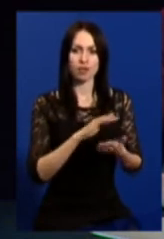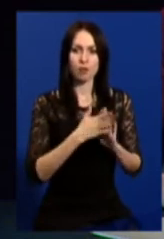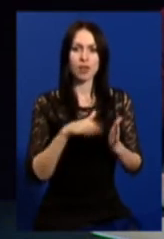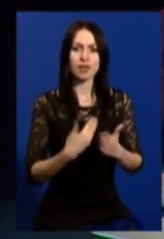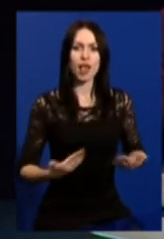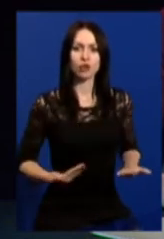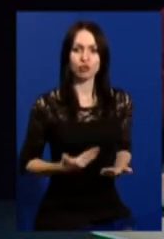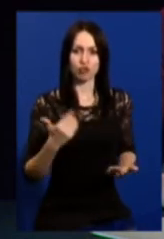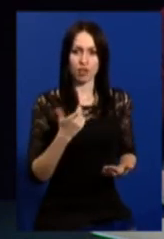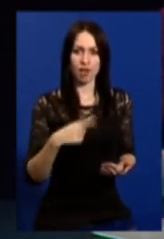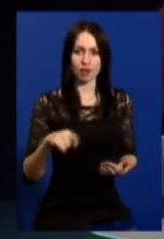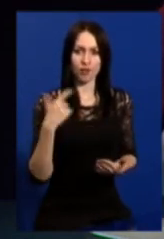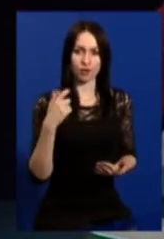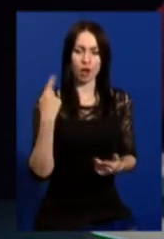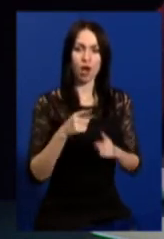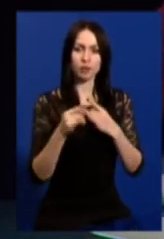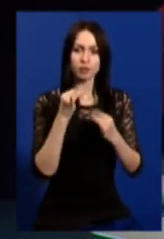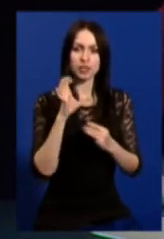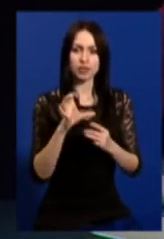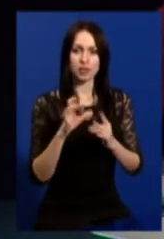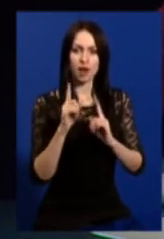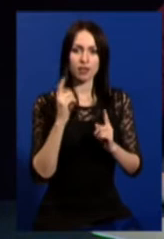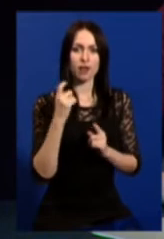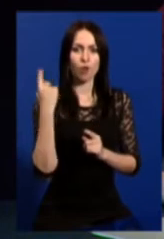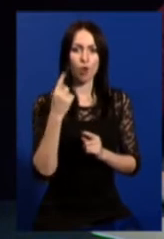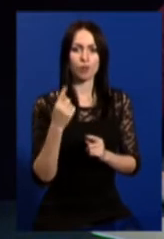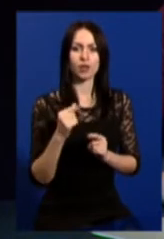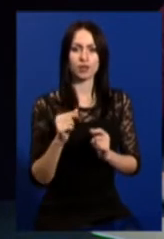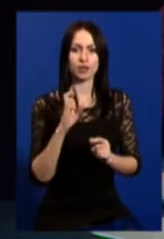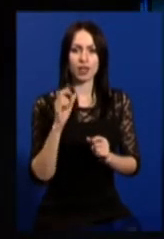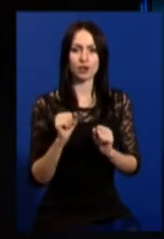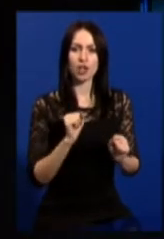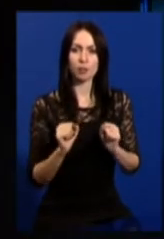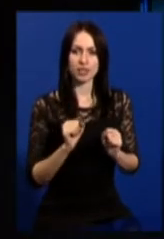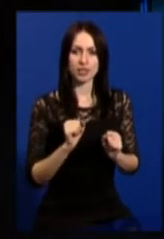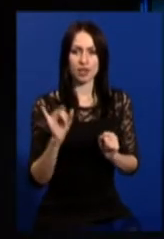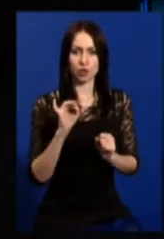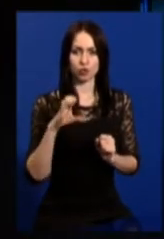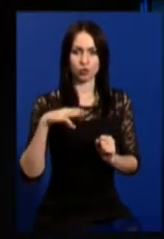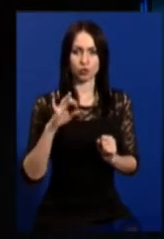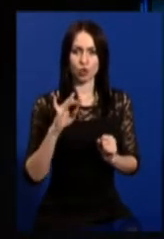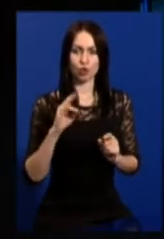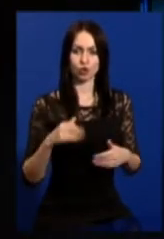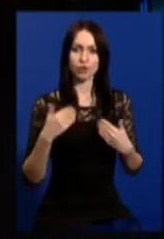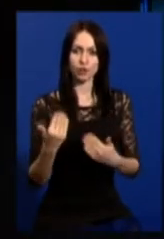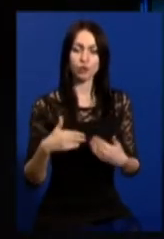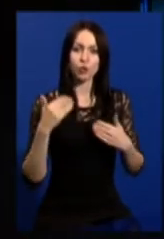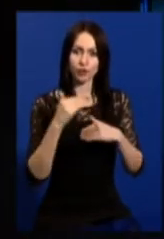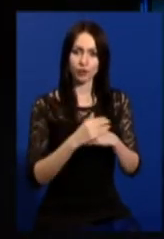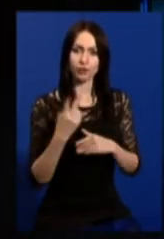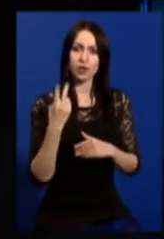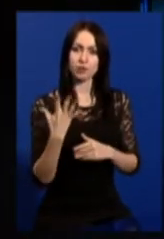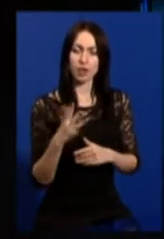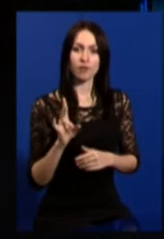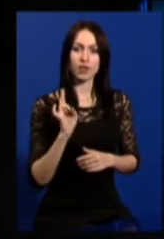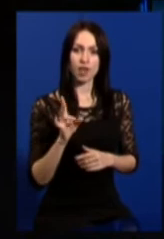області? Про це говоримо з радником голови Харківської облдержадміністрації Сергієм Стороженком. Вітаю вас. Доброго вечора. 25